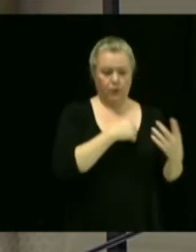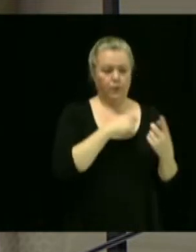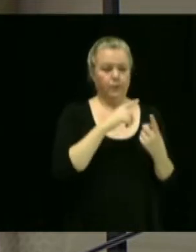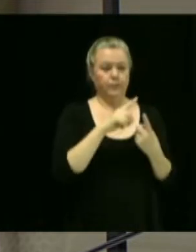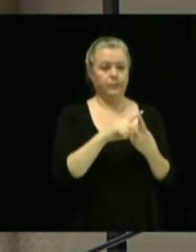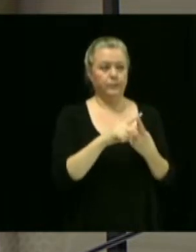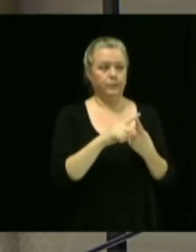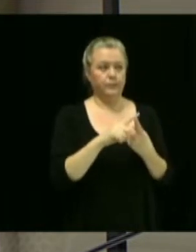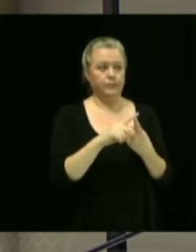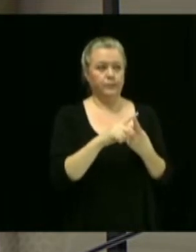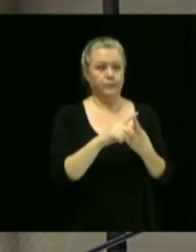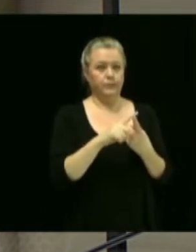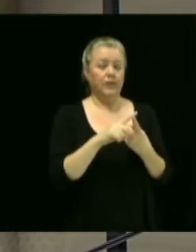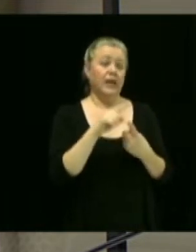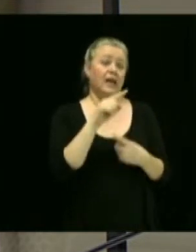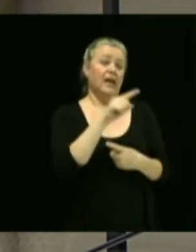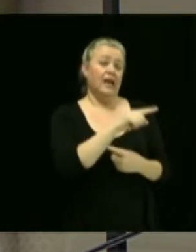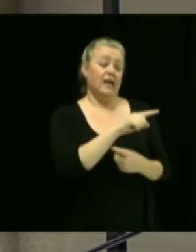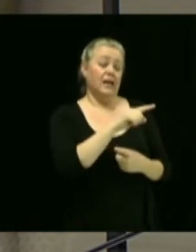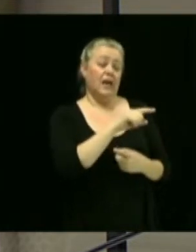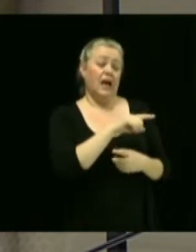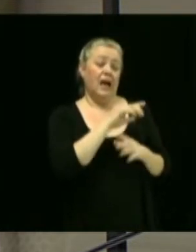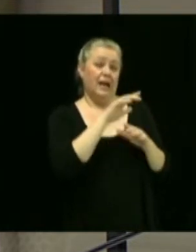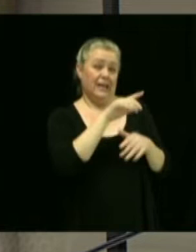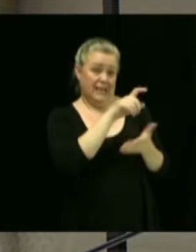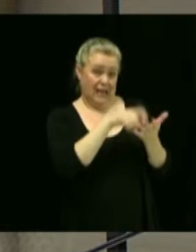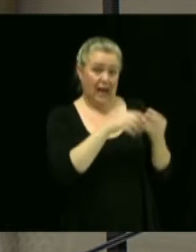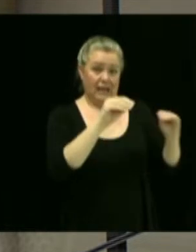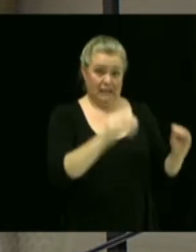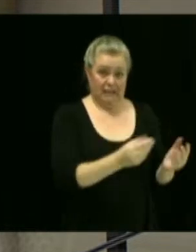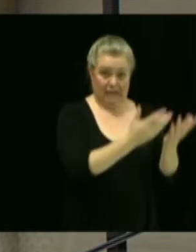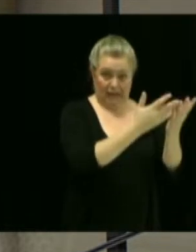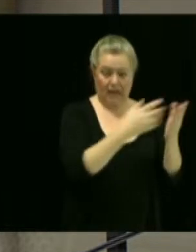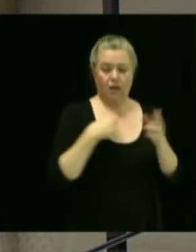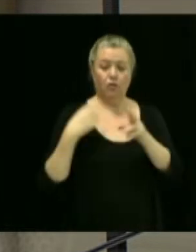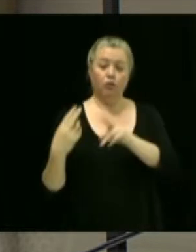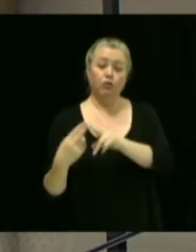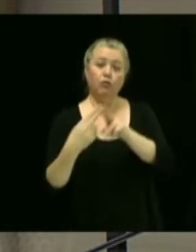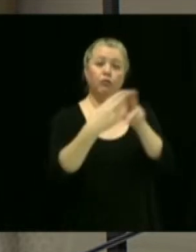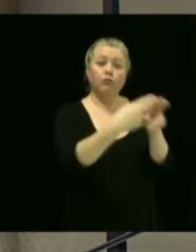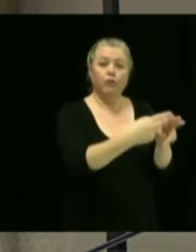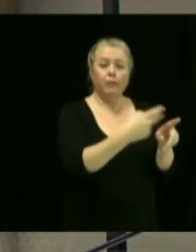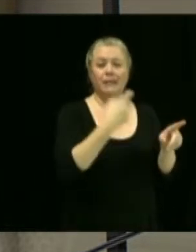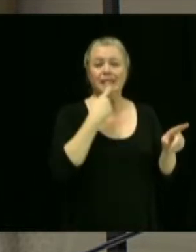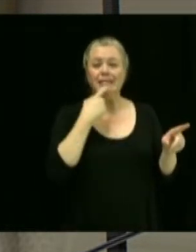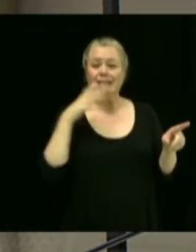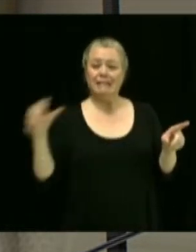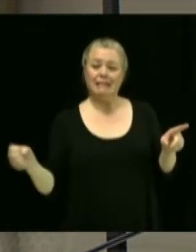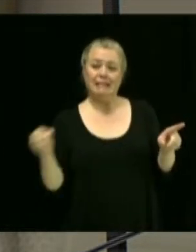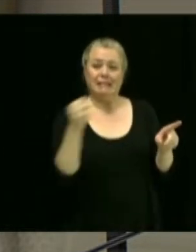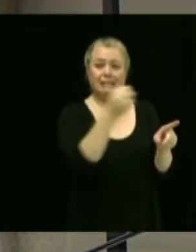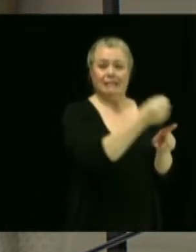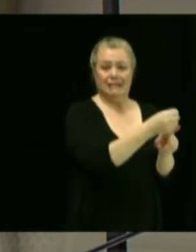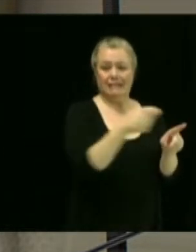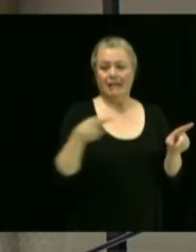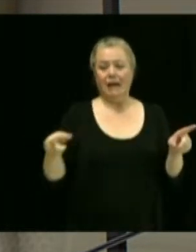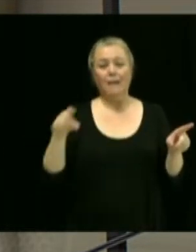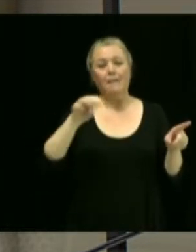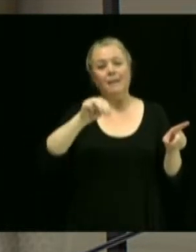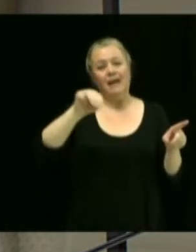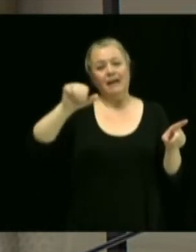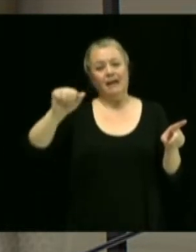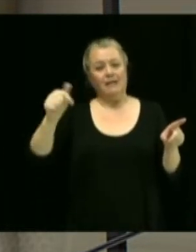Ce poste ainsi créé, y aura lieu de nommer au poste de directeur des technologies de l'information M. Marc-André